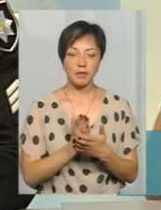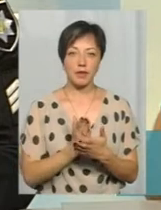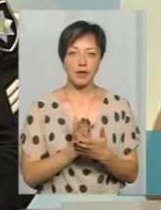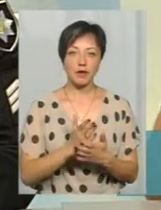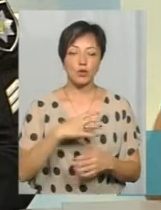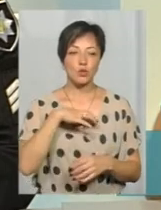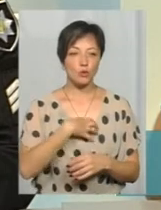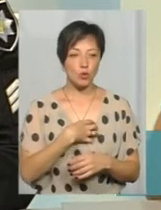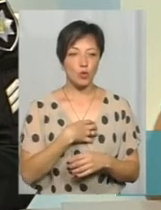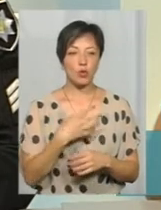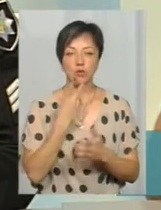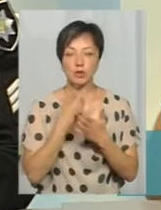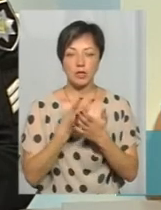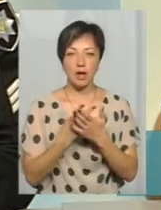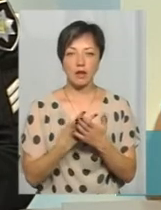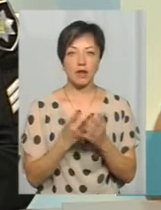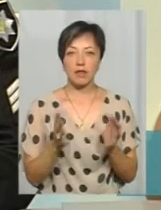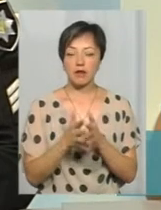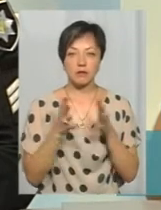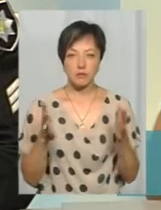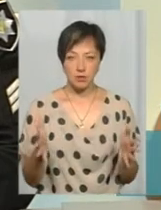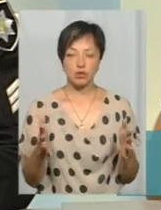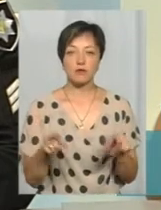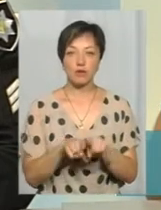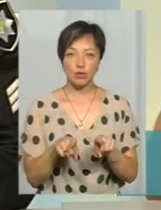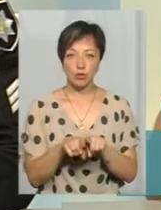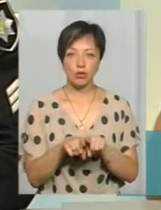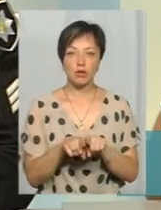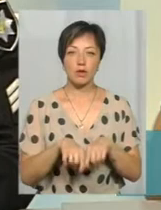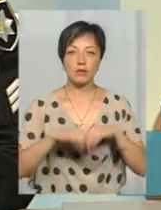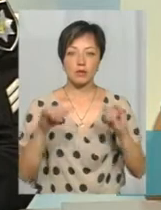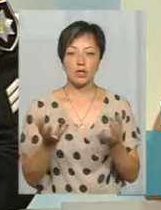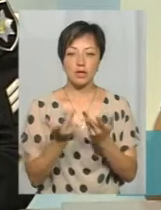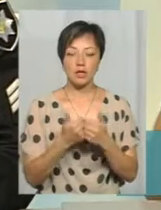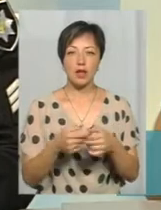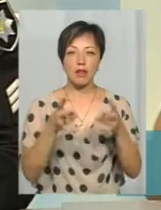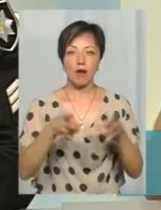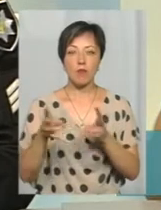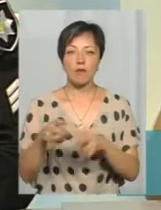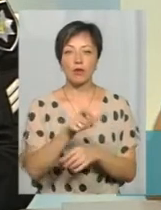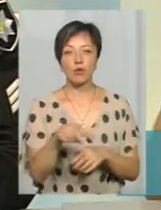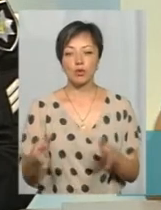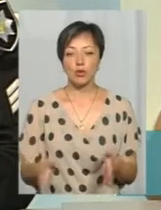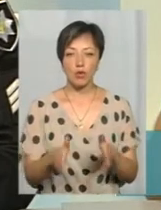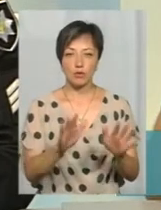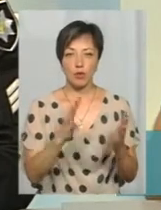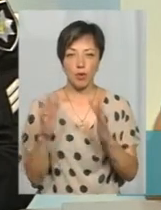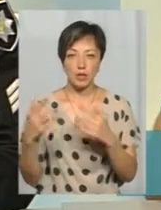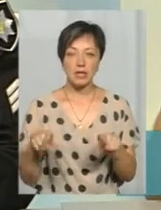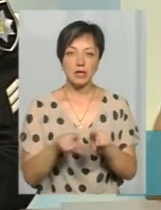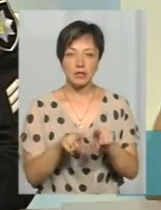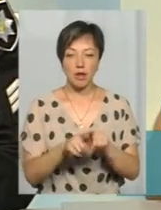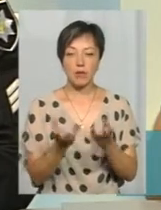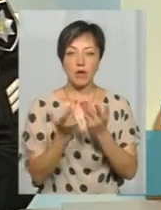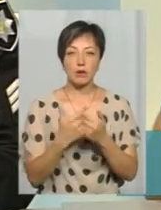сумною, оскільки спостерігається незначне збільшення кількості травмованих людей в дорожні транспортних пригодах, також саме